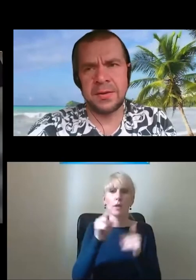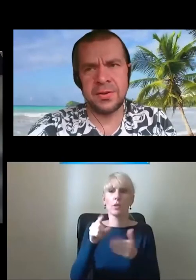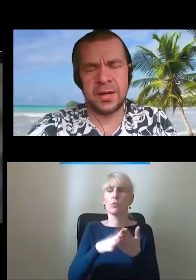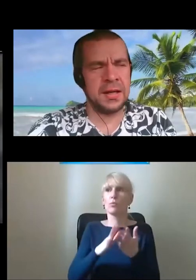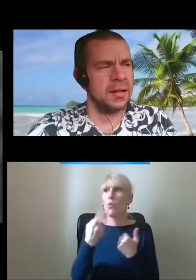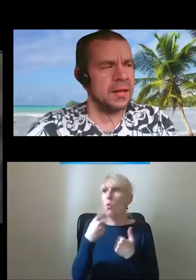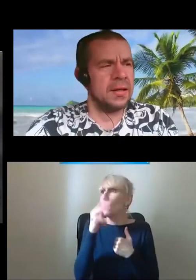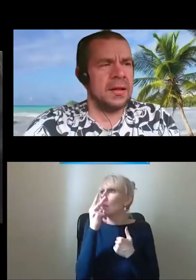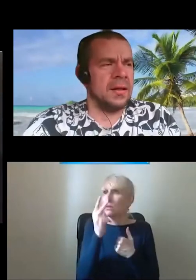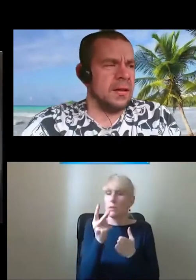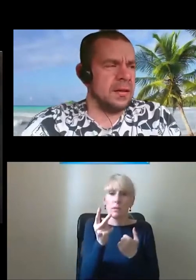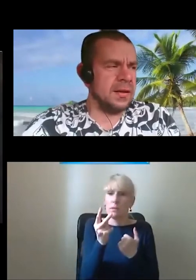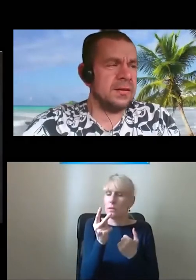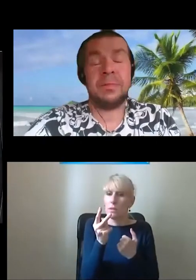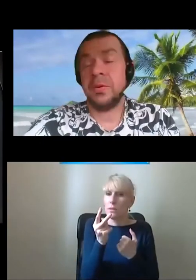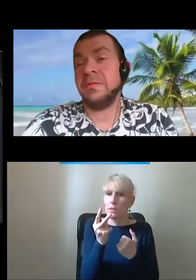wyobrazić,